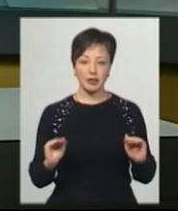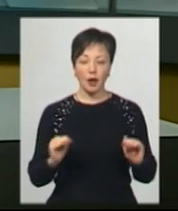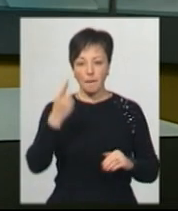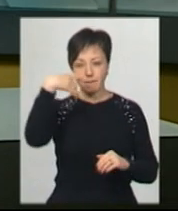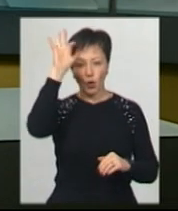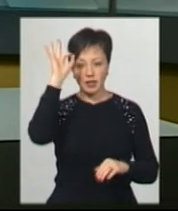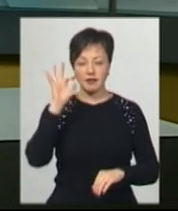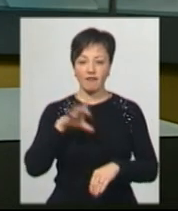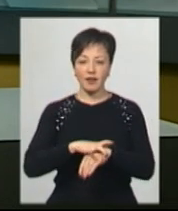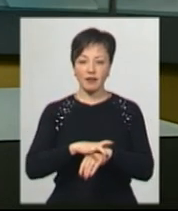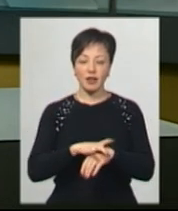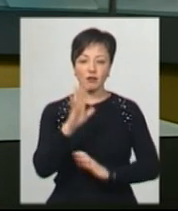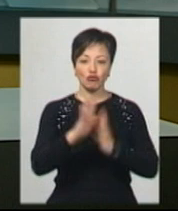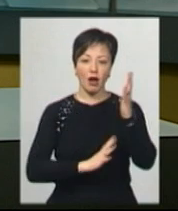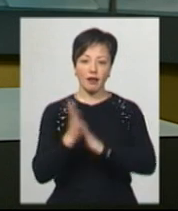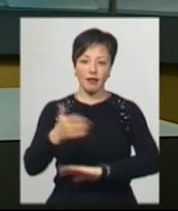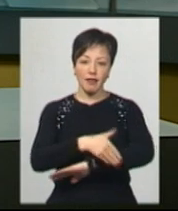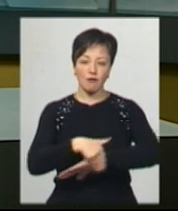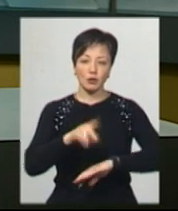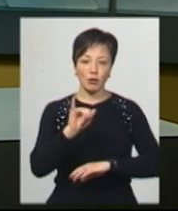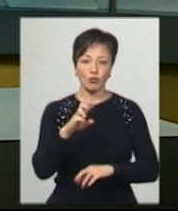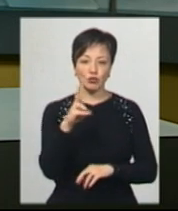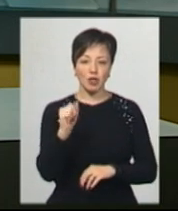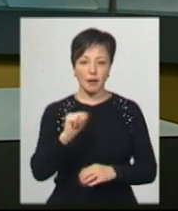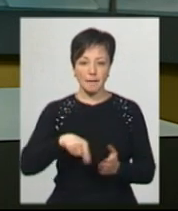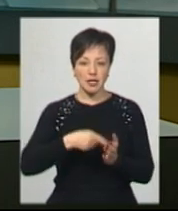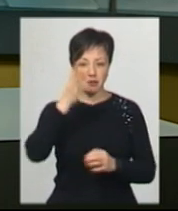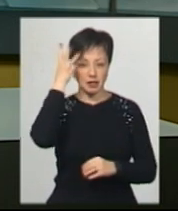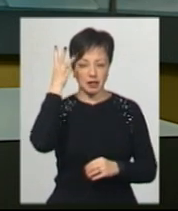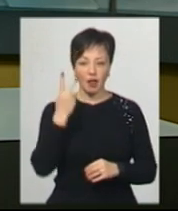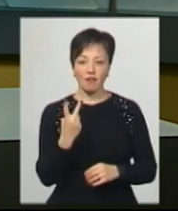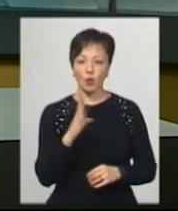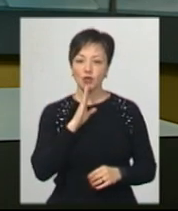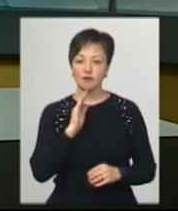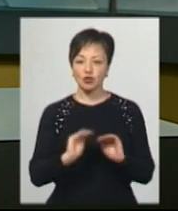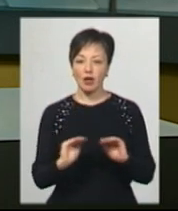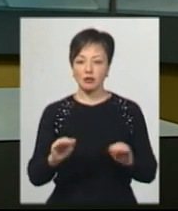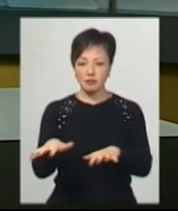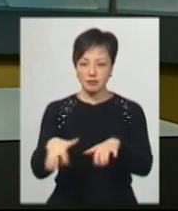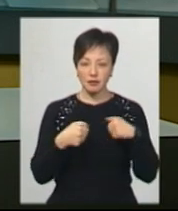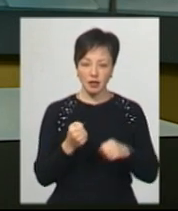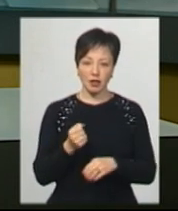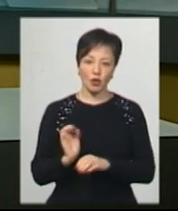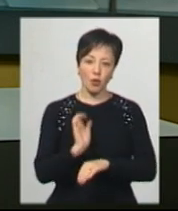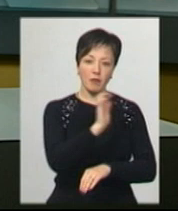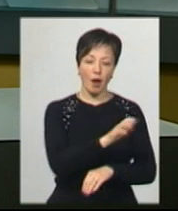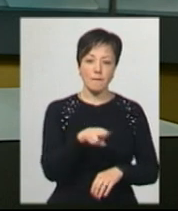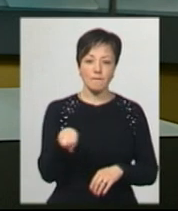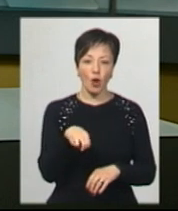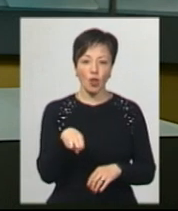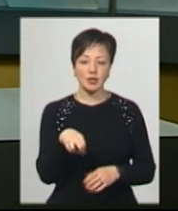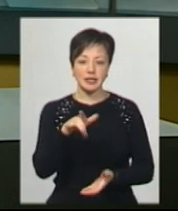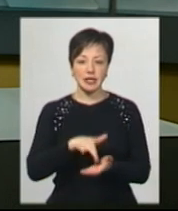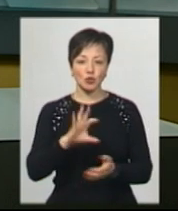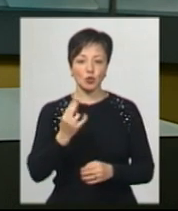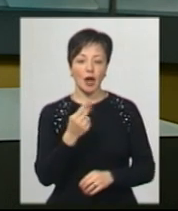поліція виявила у Чагарниках на вулиці Прибузькій у Хмельницькому. Двох дівчаток було вилучено та доправлено до Полонського центру